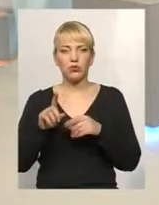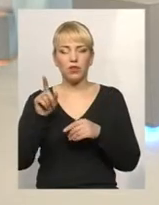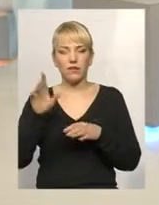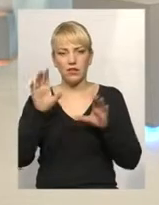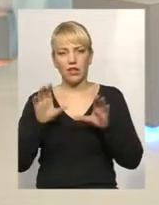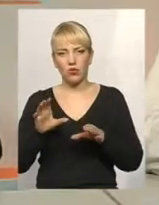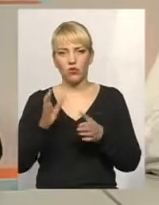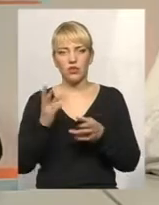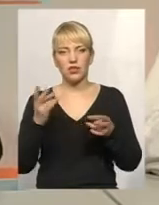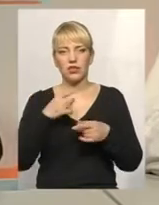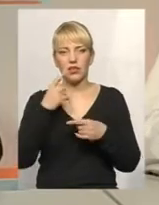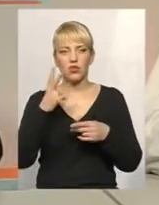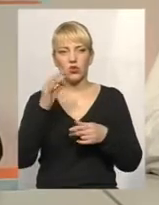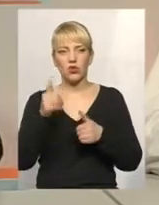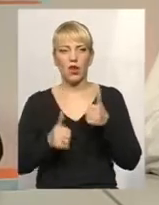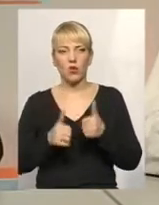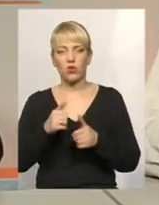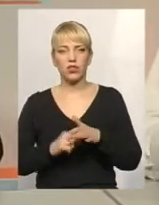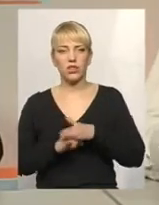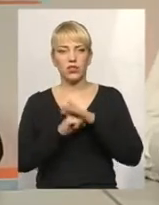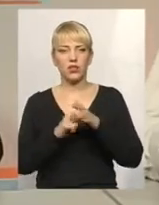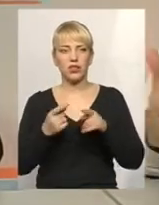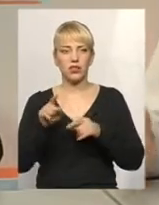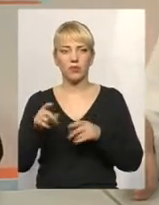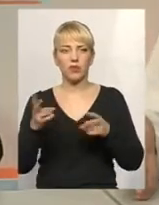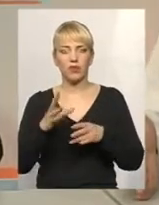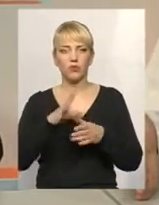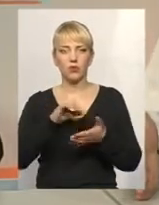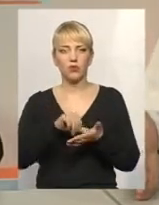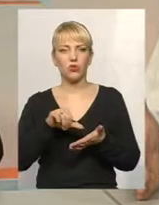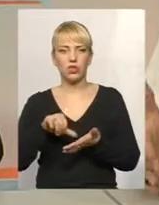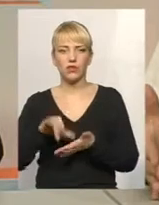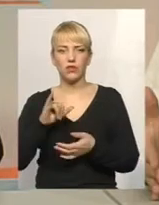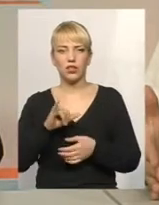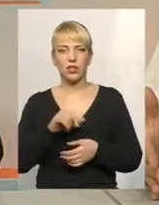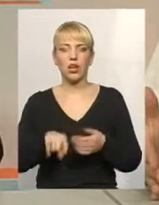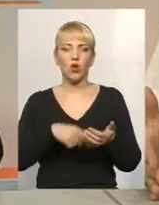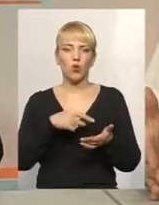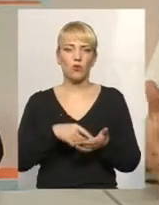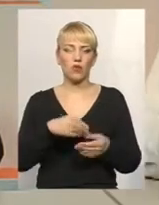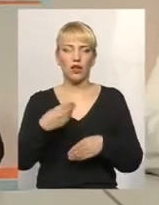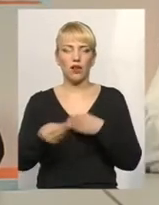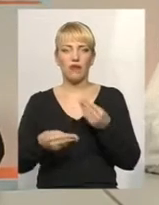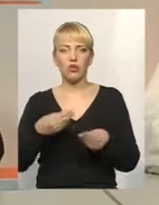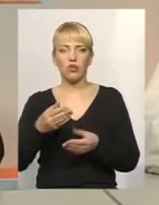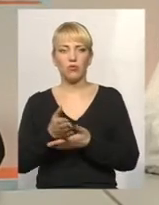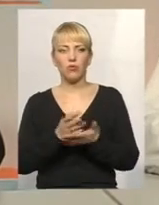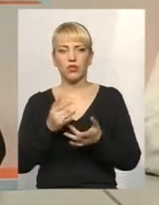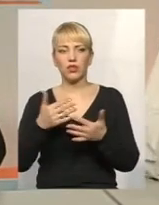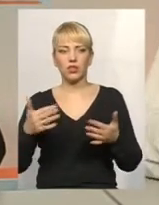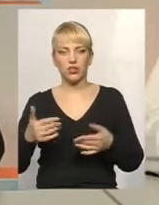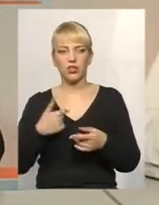має бути на конкурсних засадах, тобто це має участвувати як і комунальні надавачі послуг, так і інші.